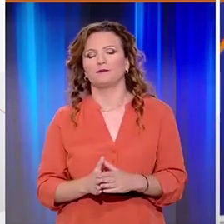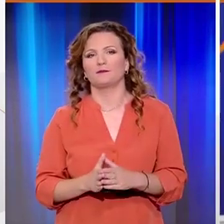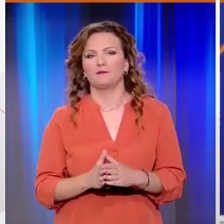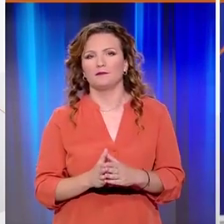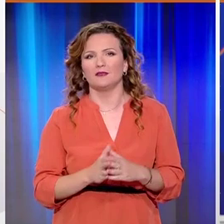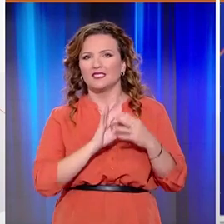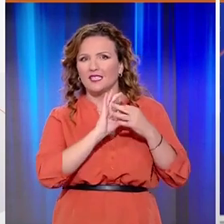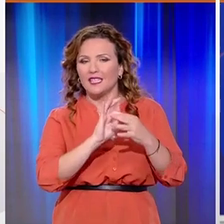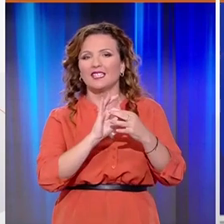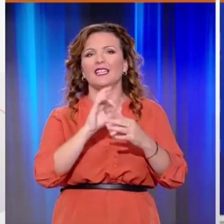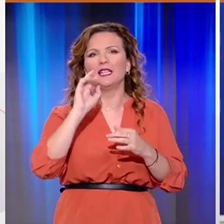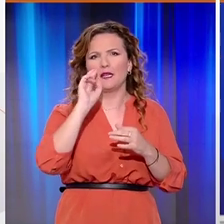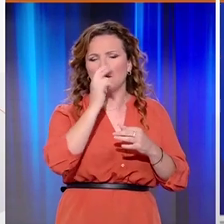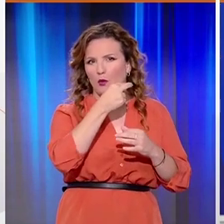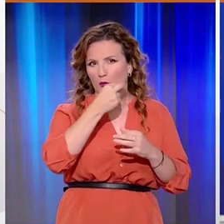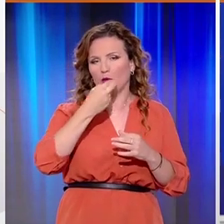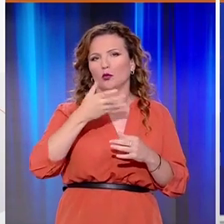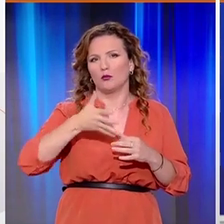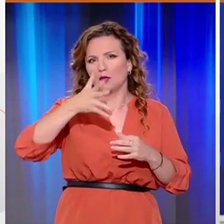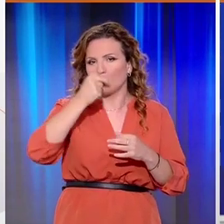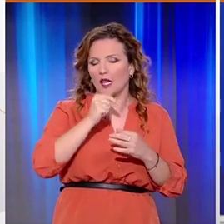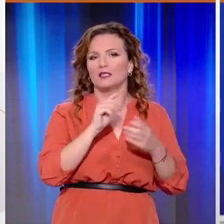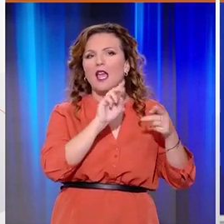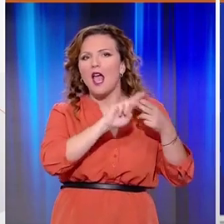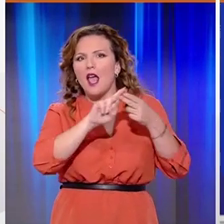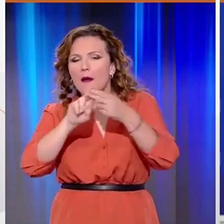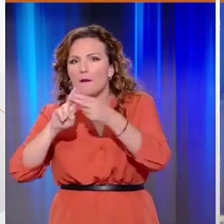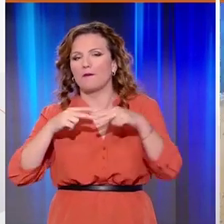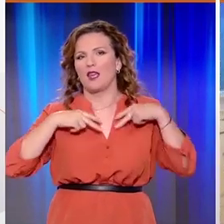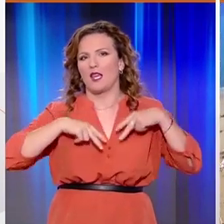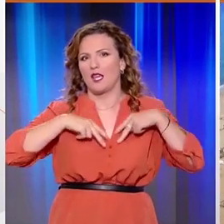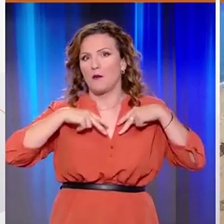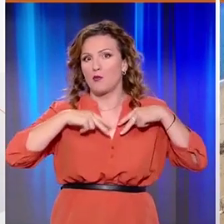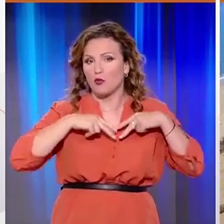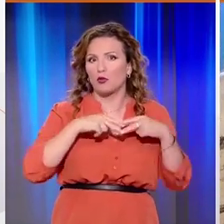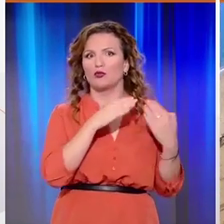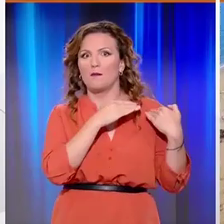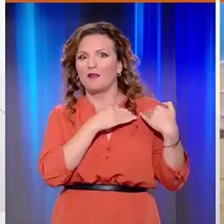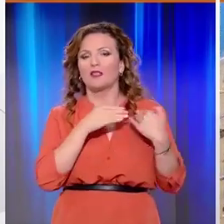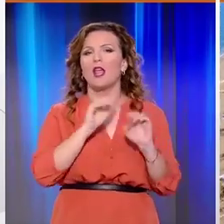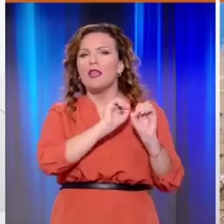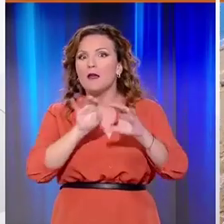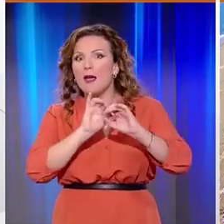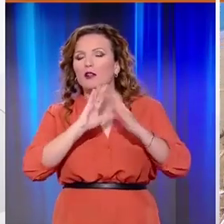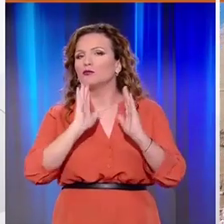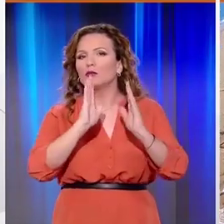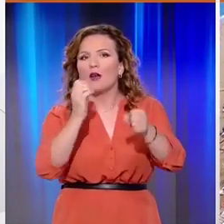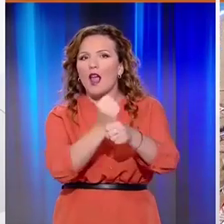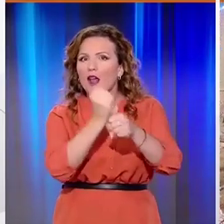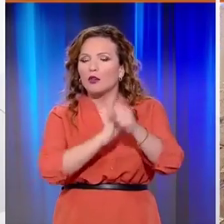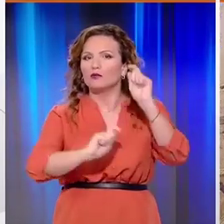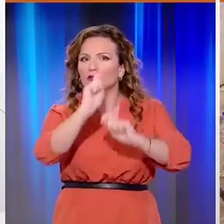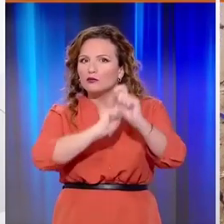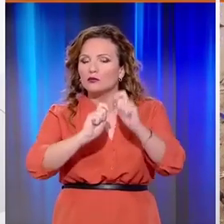Σε συνεχή επικοινωνία με όλους τους συναρμόδιους υπουργούς βρίσκεται ο Κυριάκος Μητσοτάκης, ο οποίος ενημερώνεται διαρκώς για την πορεία των έργων